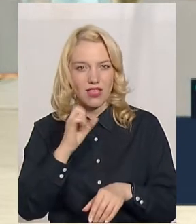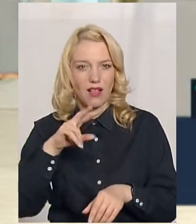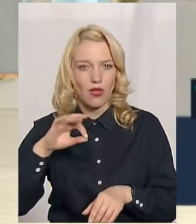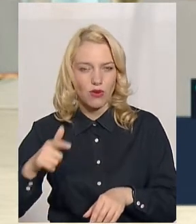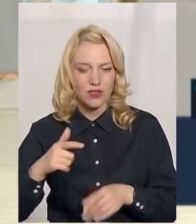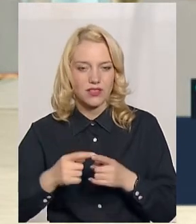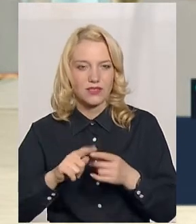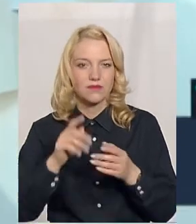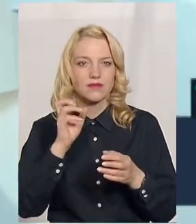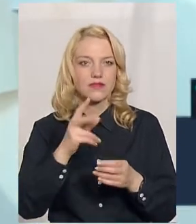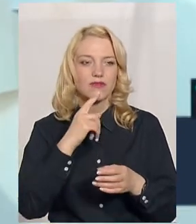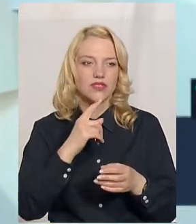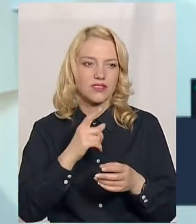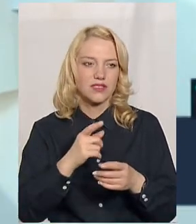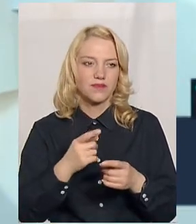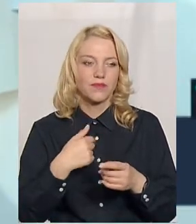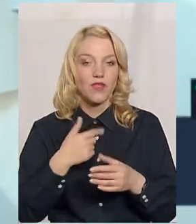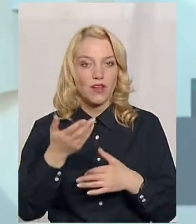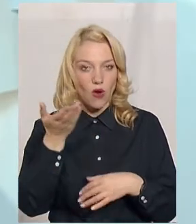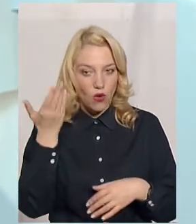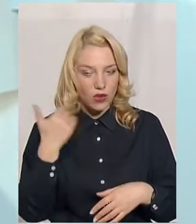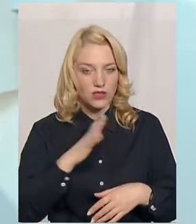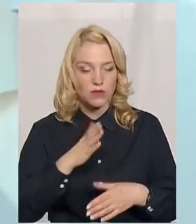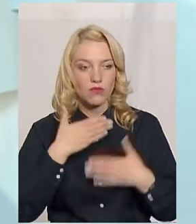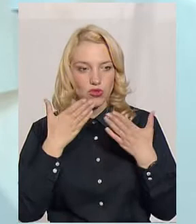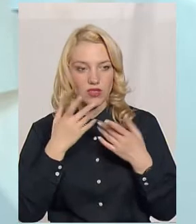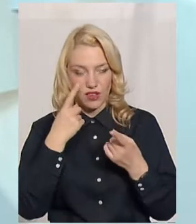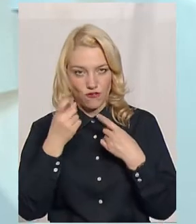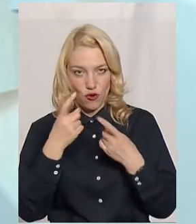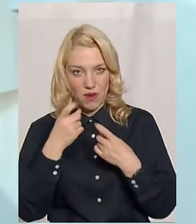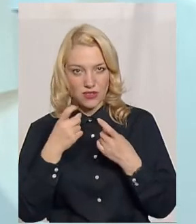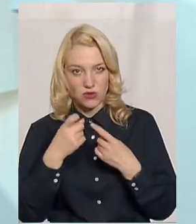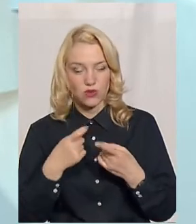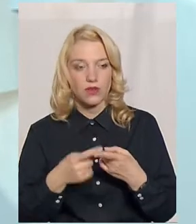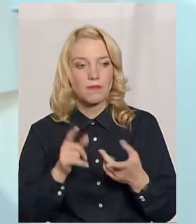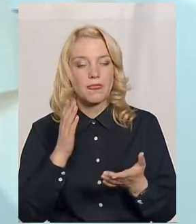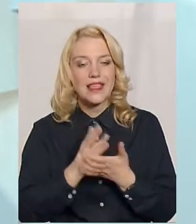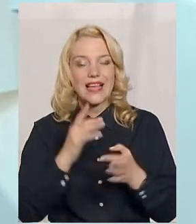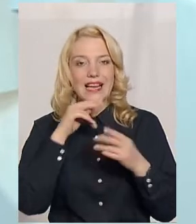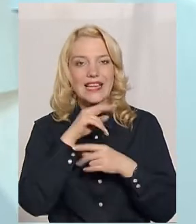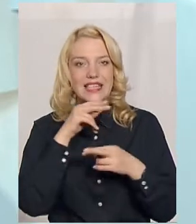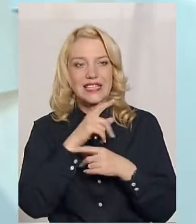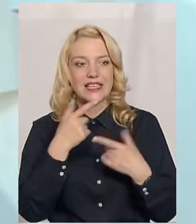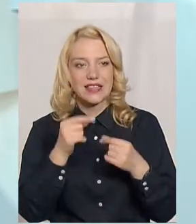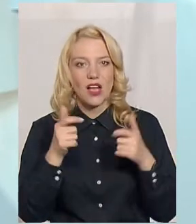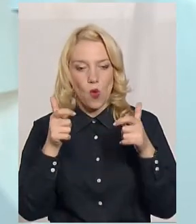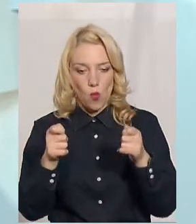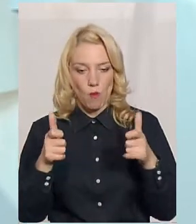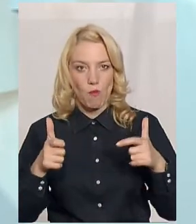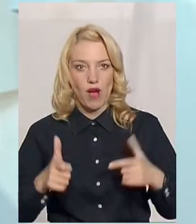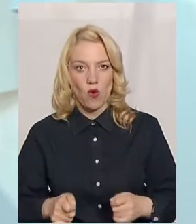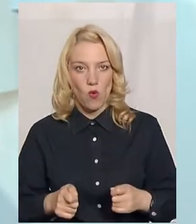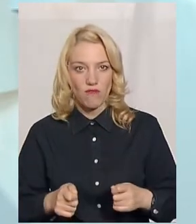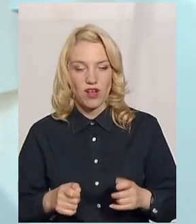От я колись прочитав таку інформацію, я одну хвилинку заберу і скажу глядачам. Є лікарські засоби, де упаковка коштує